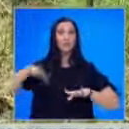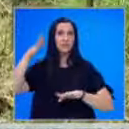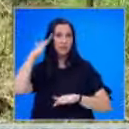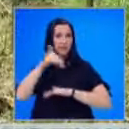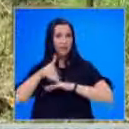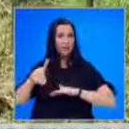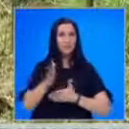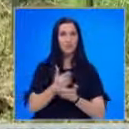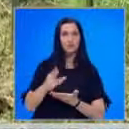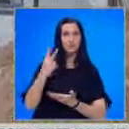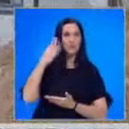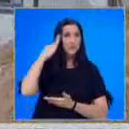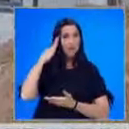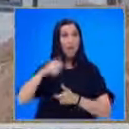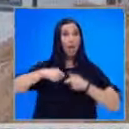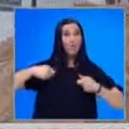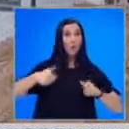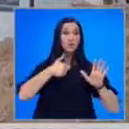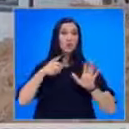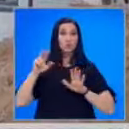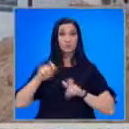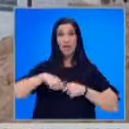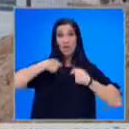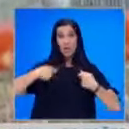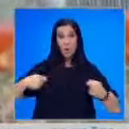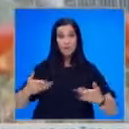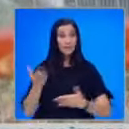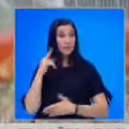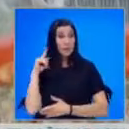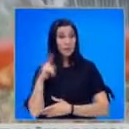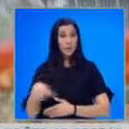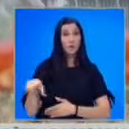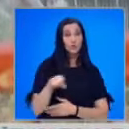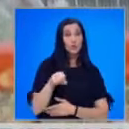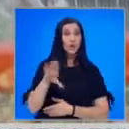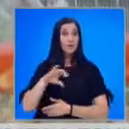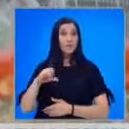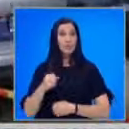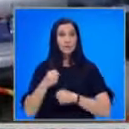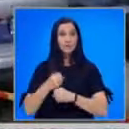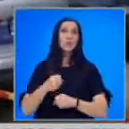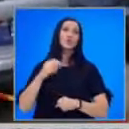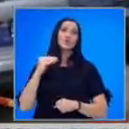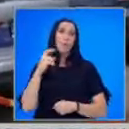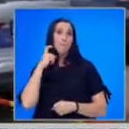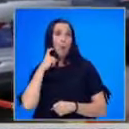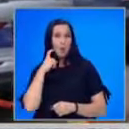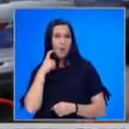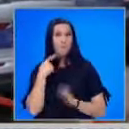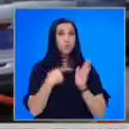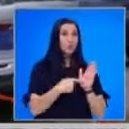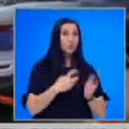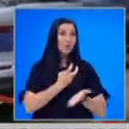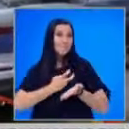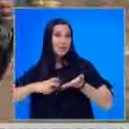между двете държави е дълга близо 680 км. Преди дни ръководителят на европейската дипломация Жозеп Борел посочи, че